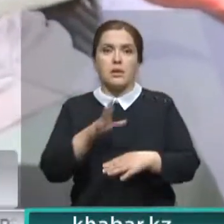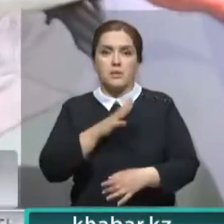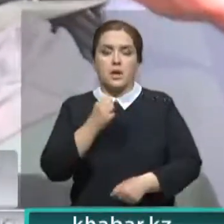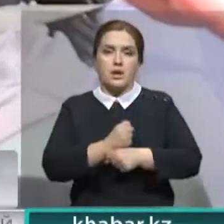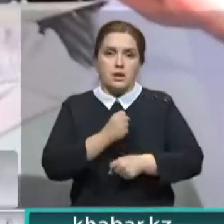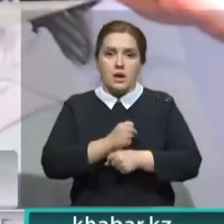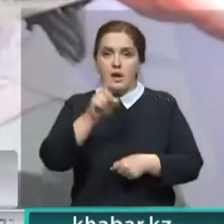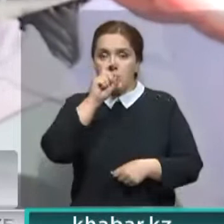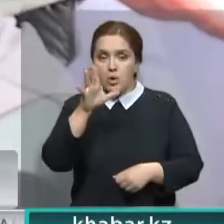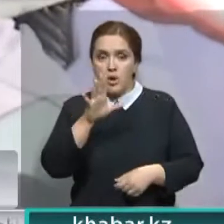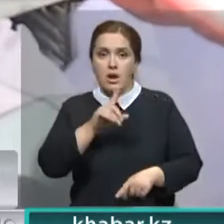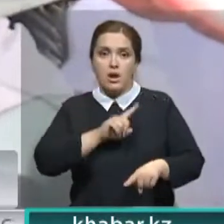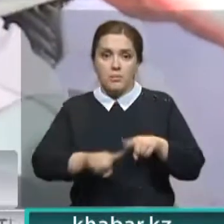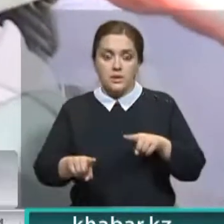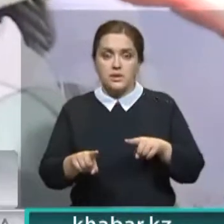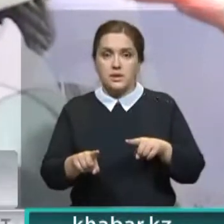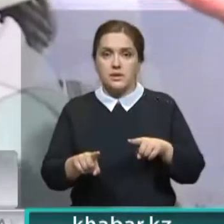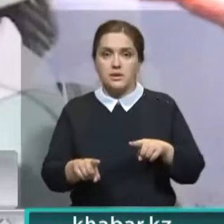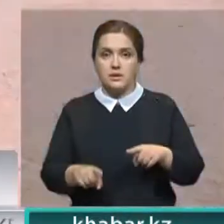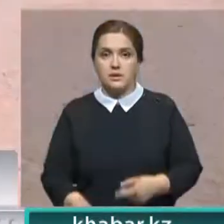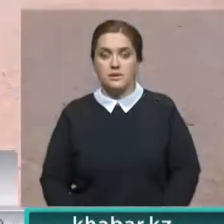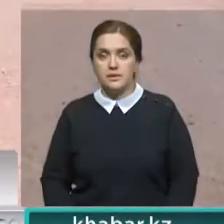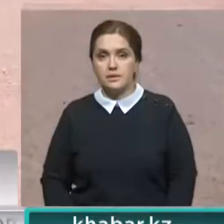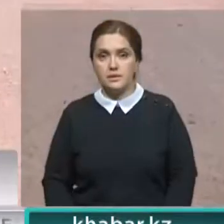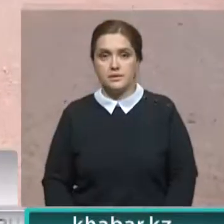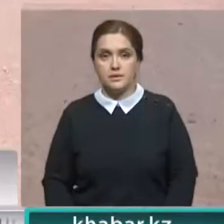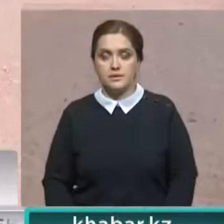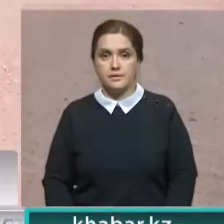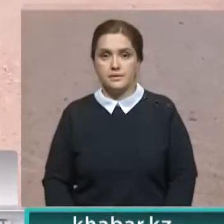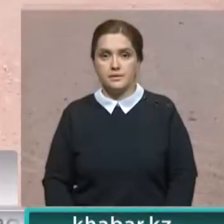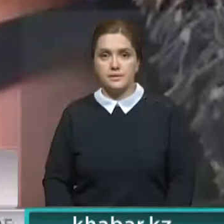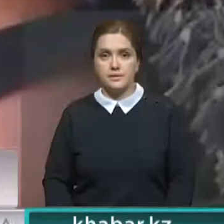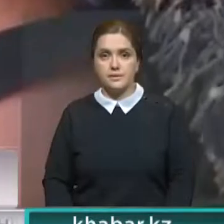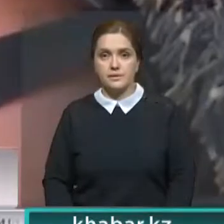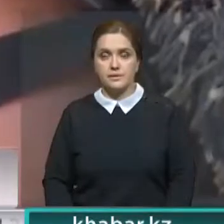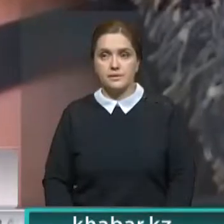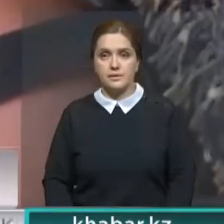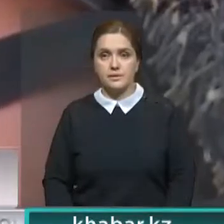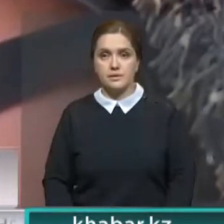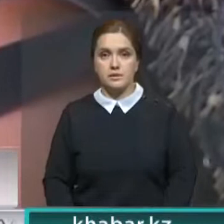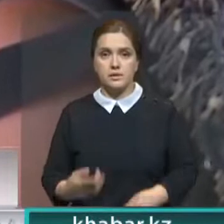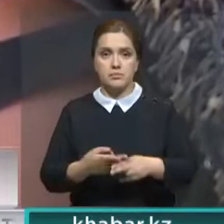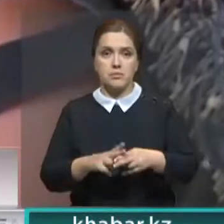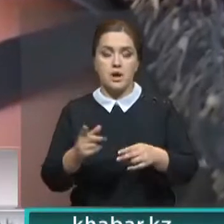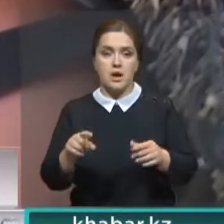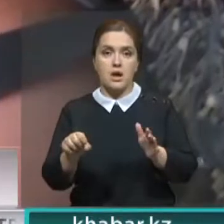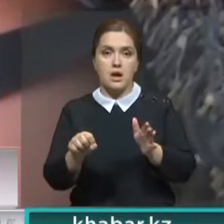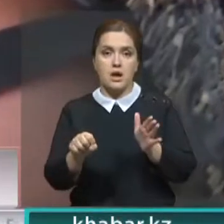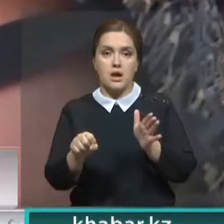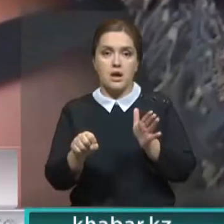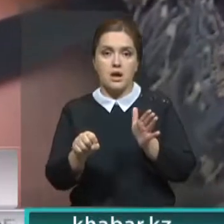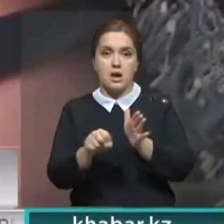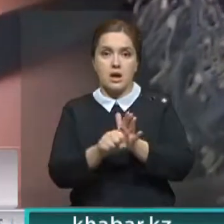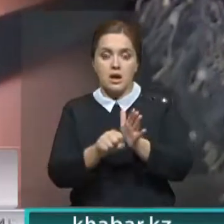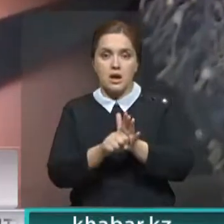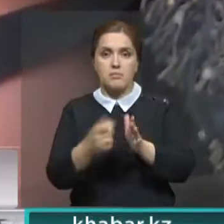Ну, быстро. Даже зима не отстояла. Все сразу обратно. Вообще невыносимо едешь. Едешь вот